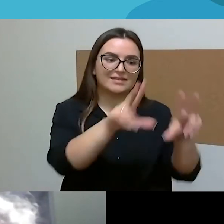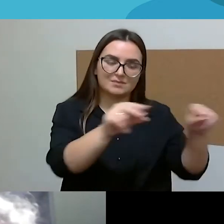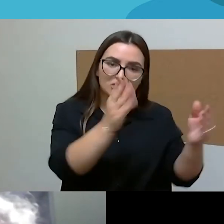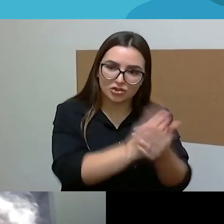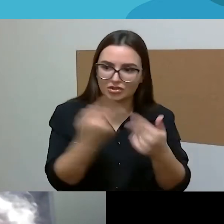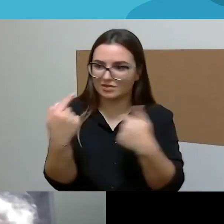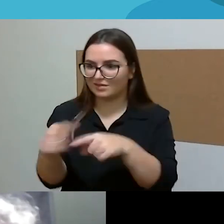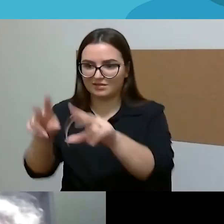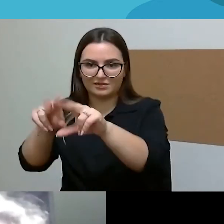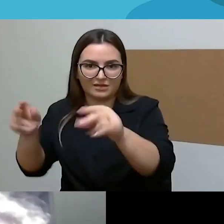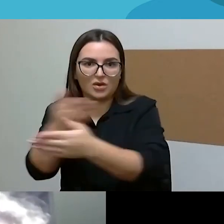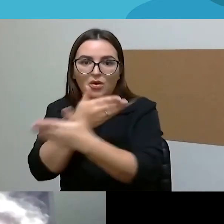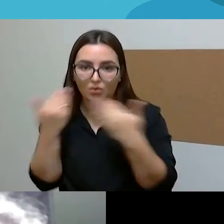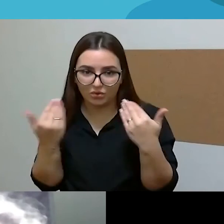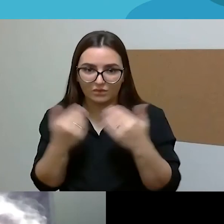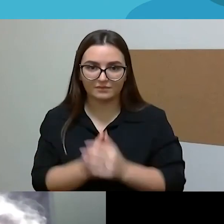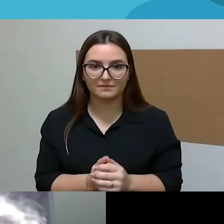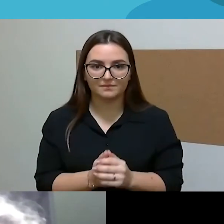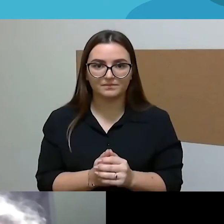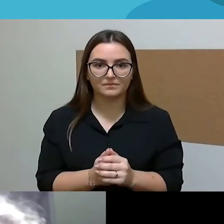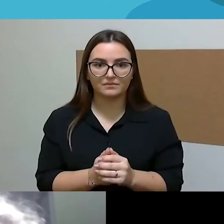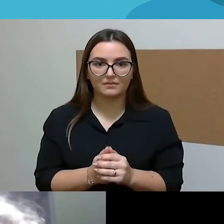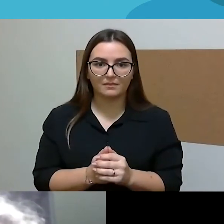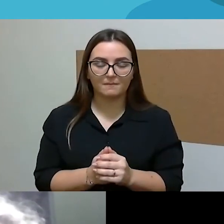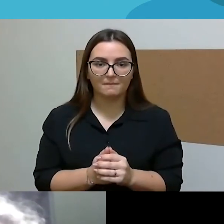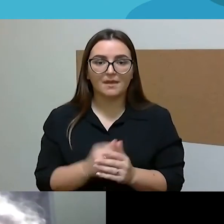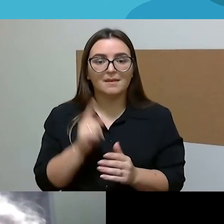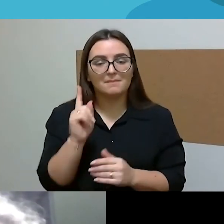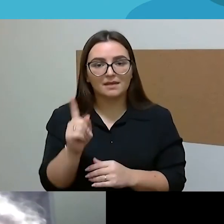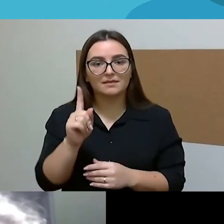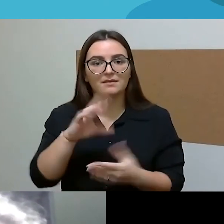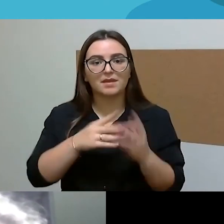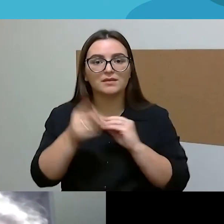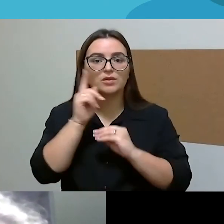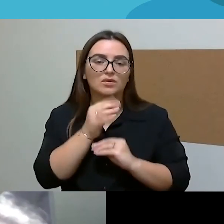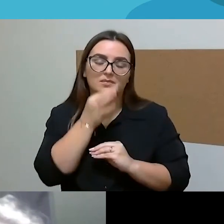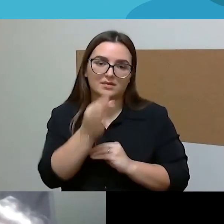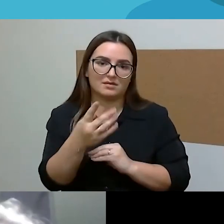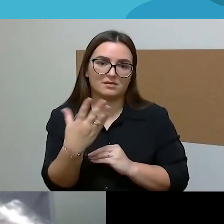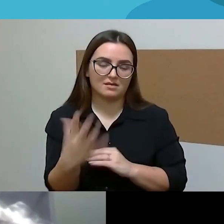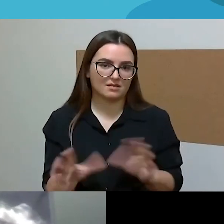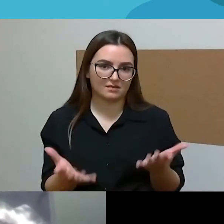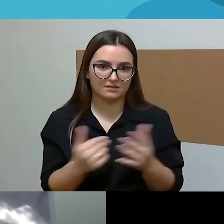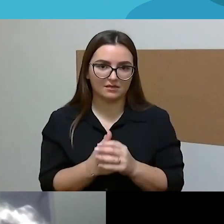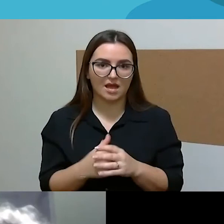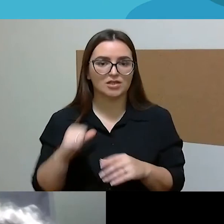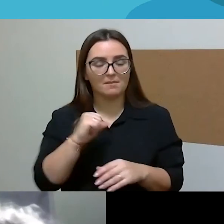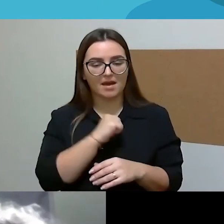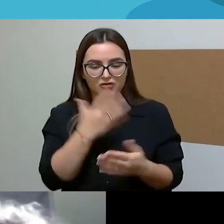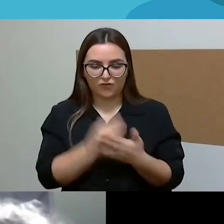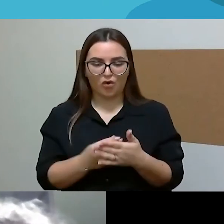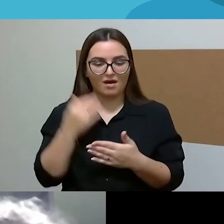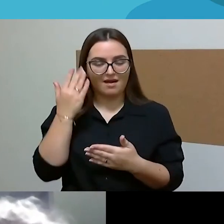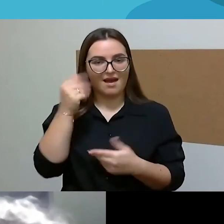ponių parkuose pagirimo. Bet dalinuosi savo turbūt labiau gal asmeniniam refleksijom ir